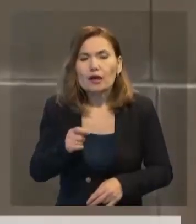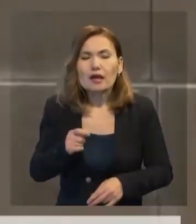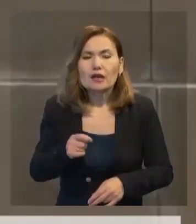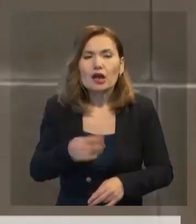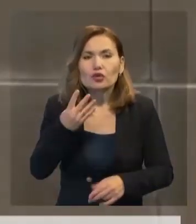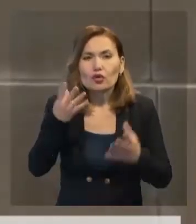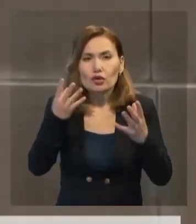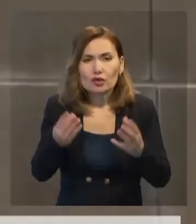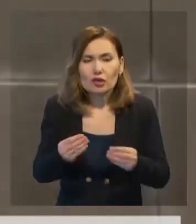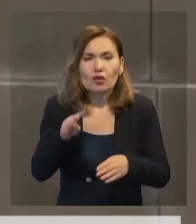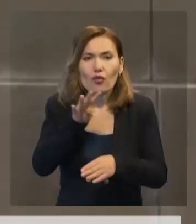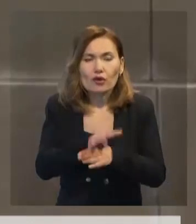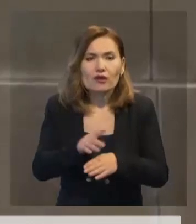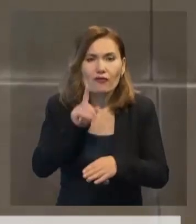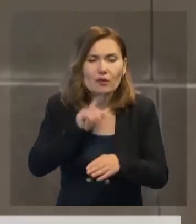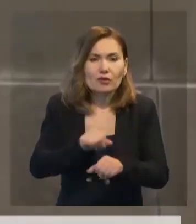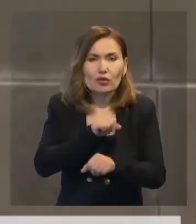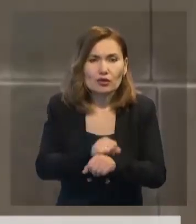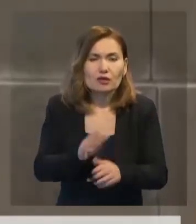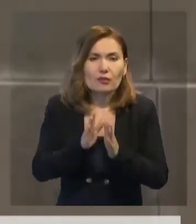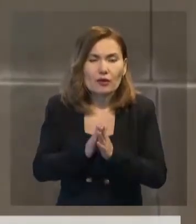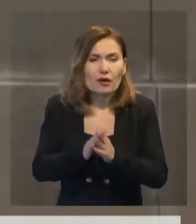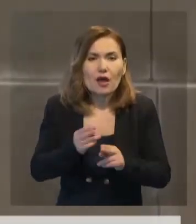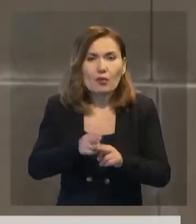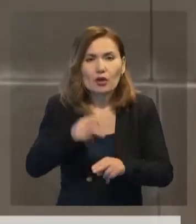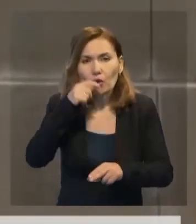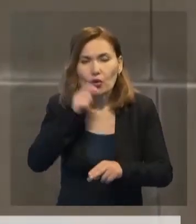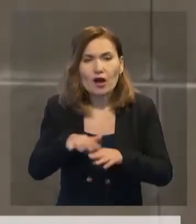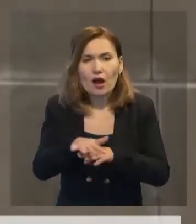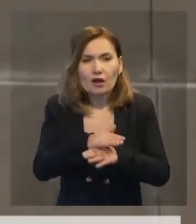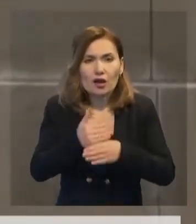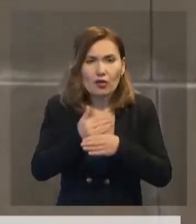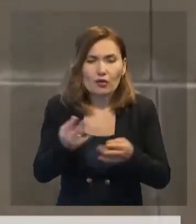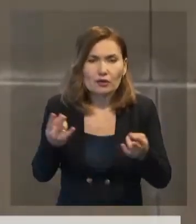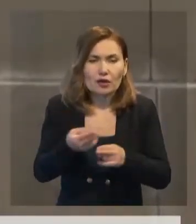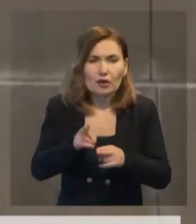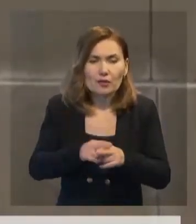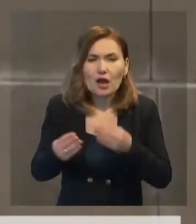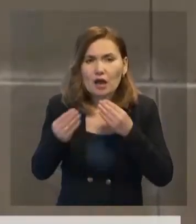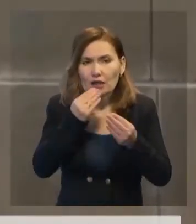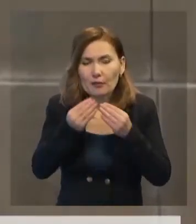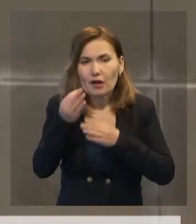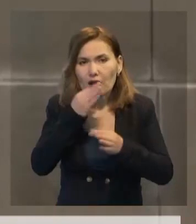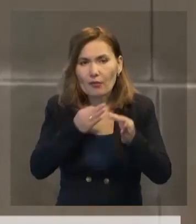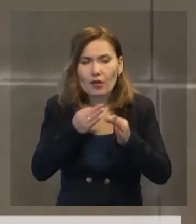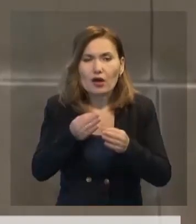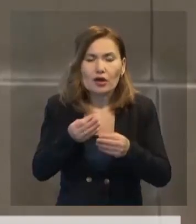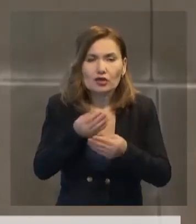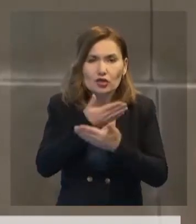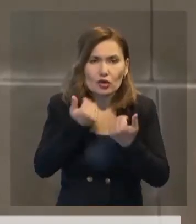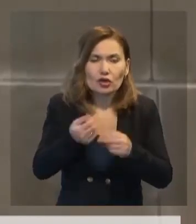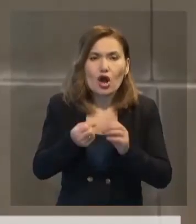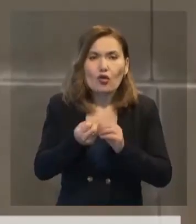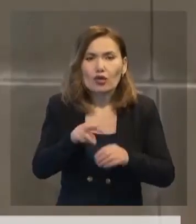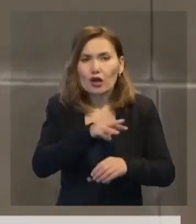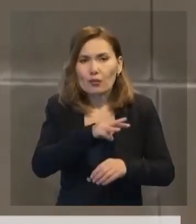жариялауға шақырамын. Елдегі гуманитарлық ақуалы өте күрделі. Кейбір өңір тұрғындарында тамақпен дәр-дәрмек жоқ. Кәзір 12